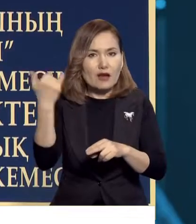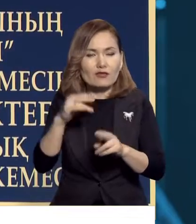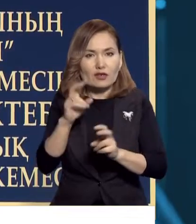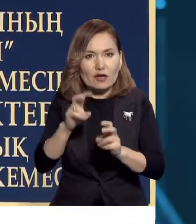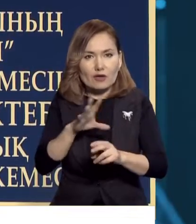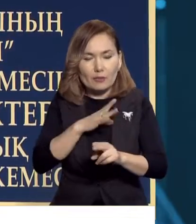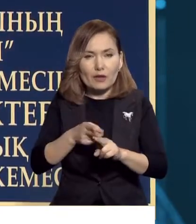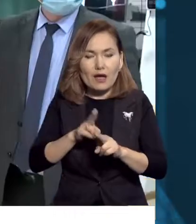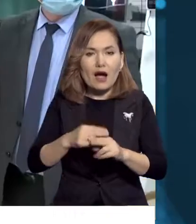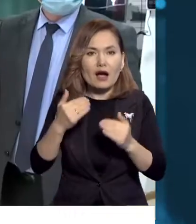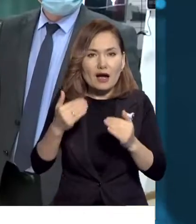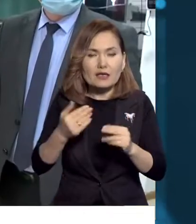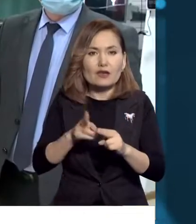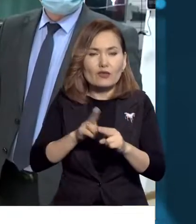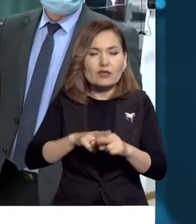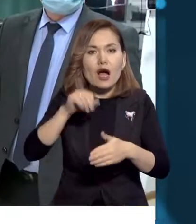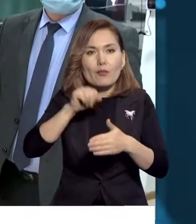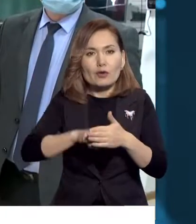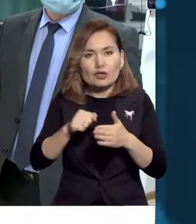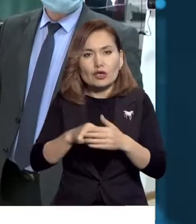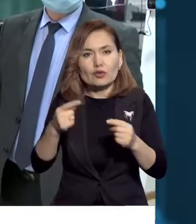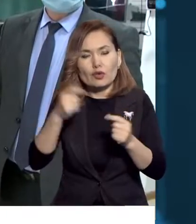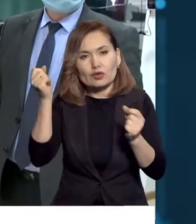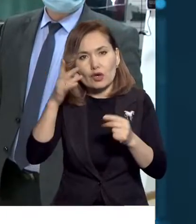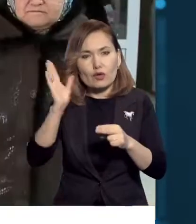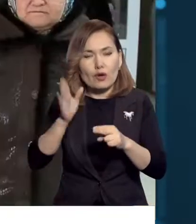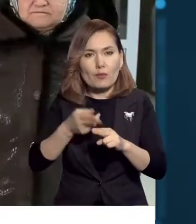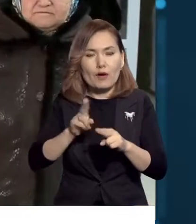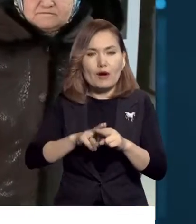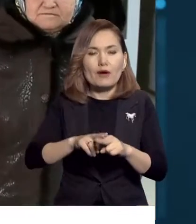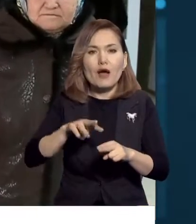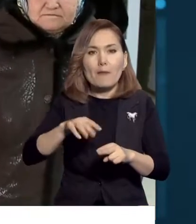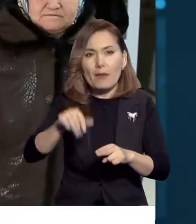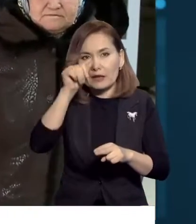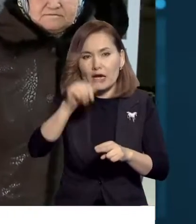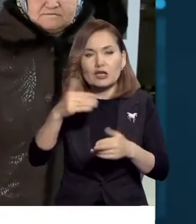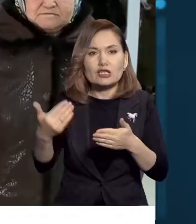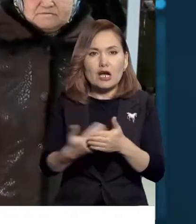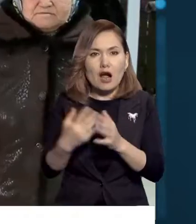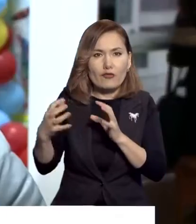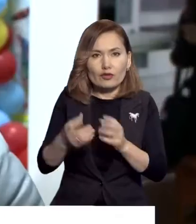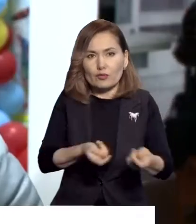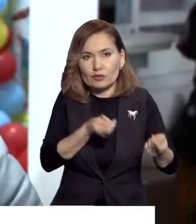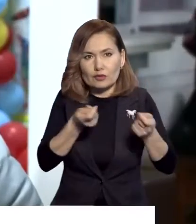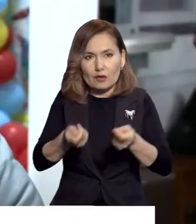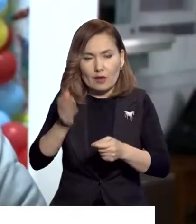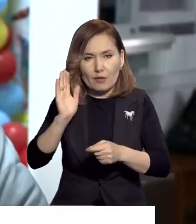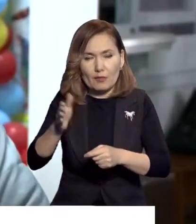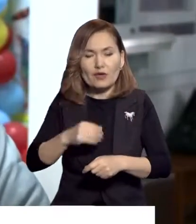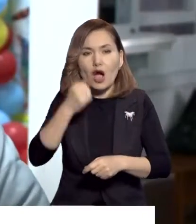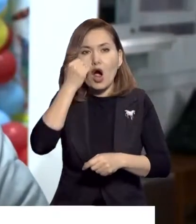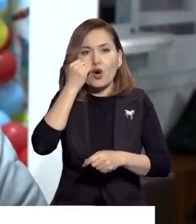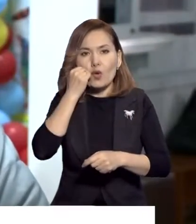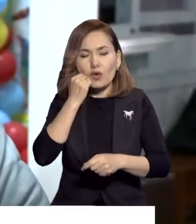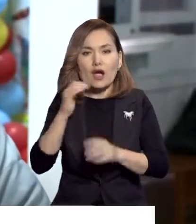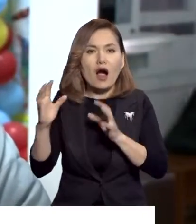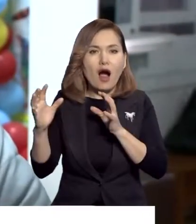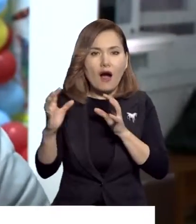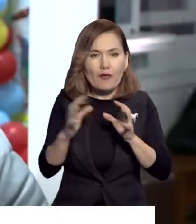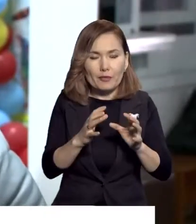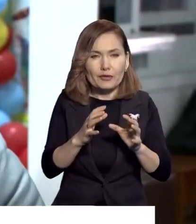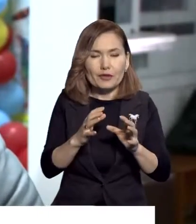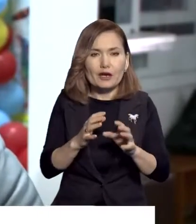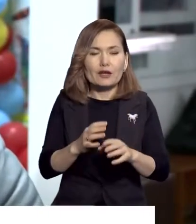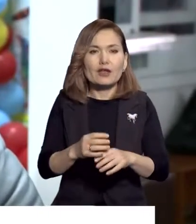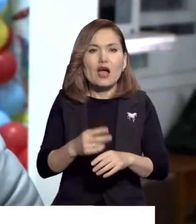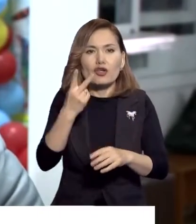Онымен мердігер мектеме айналысады, ал жаңа көлік науырз айында келіп өте ісі. Көне автобусы, оның баше жағдайы екі